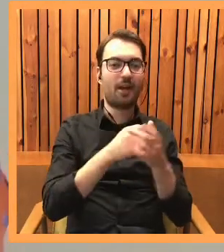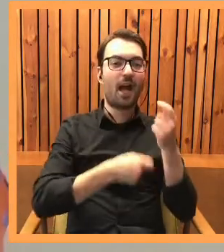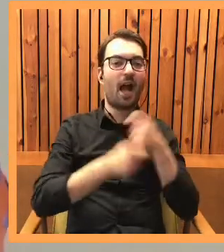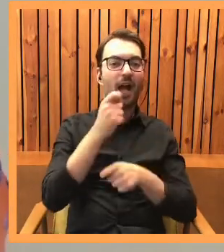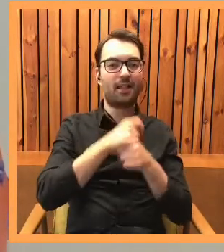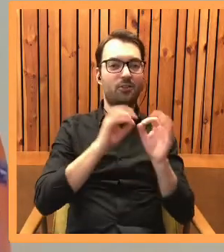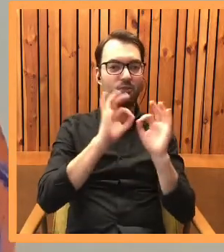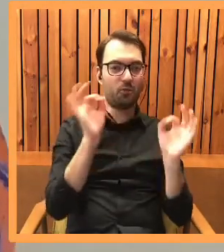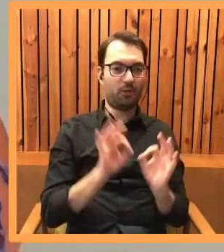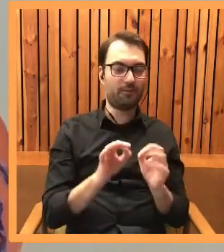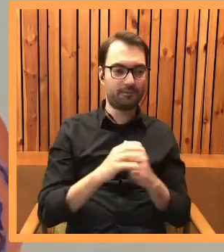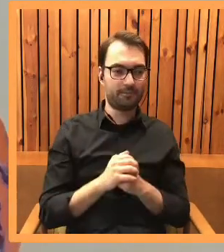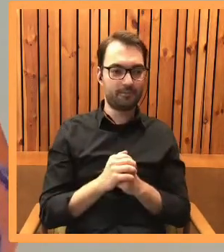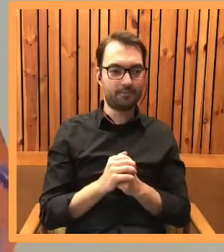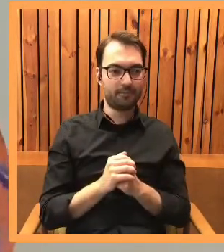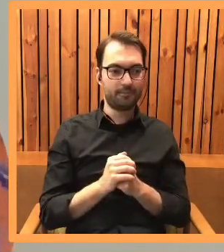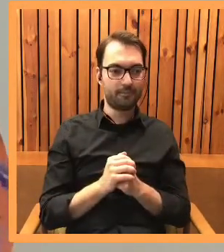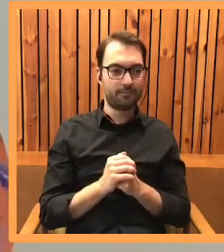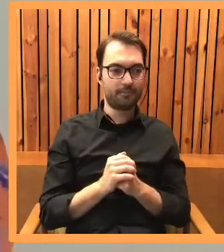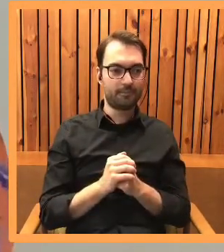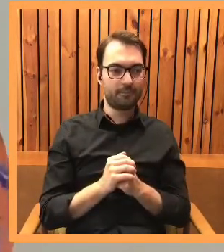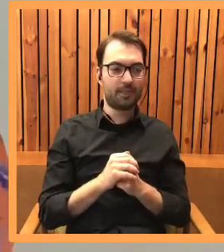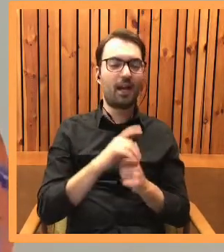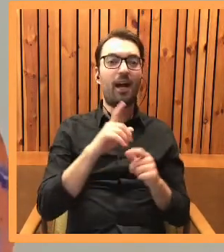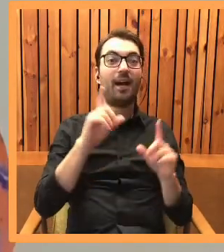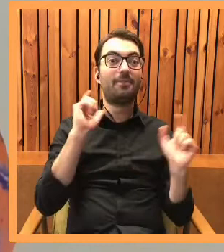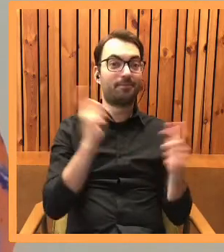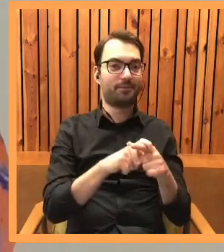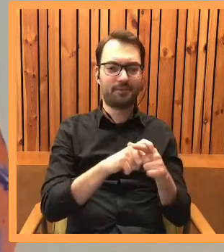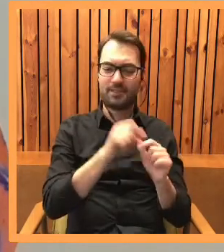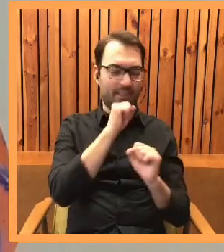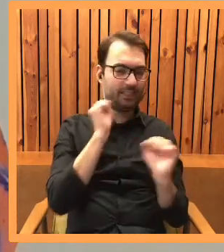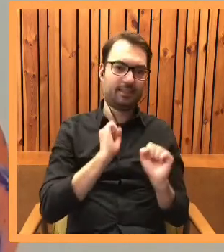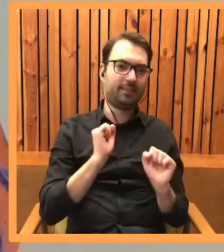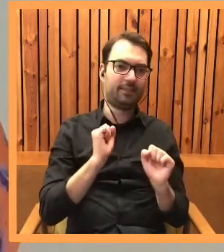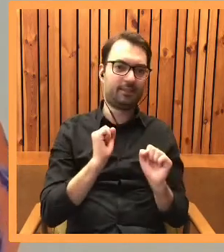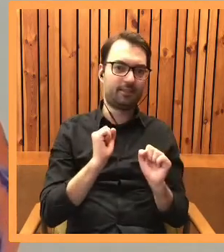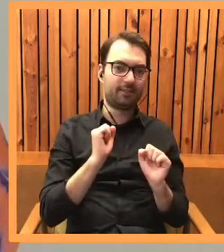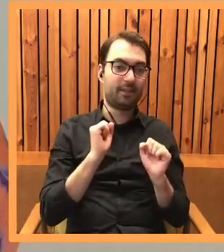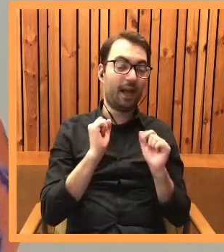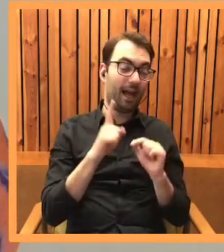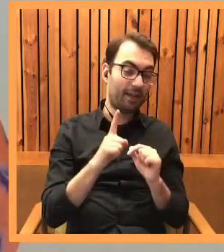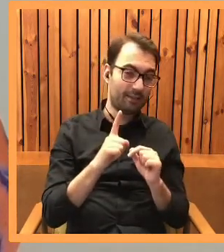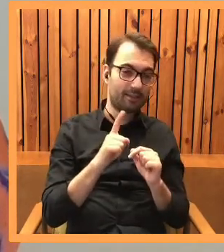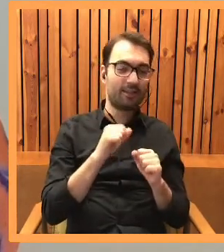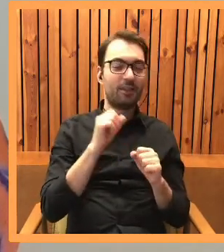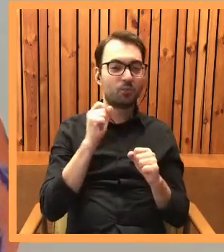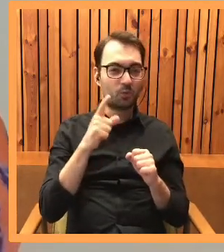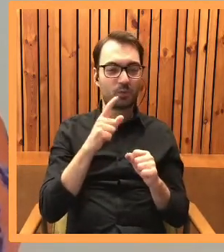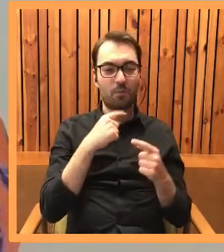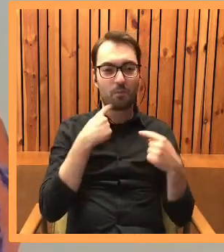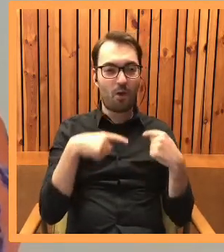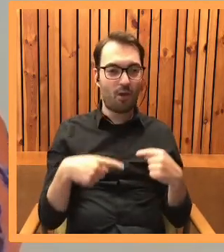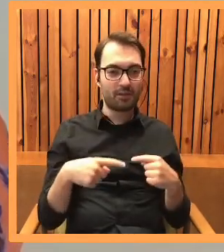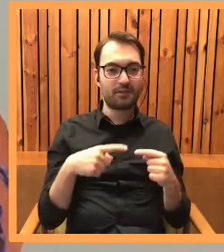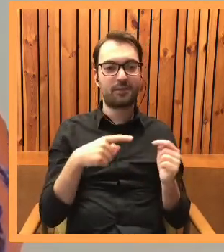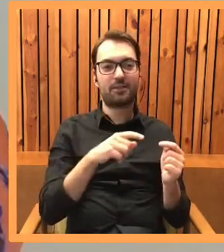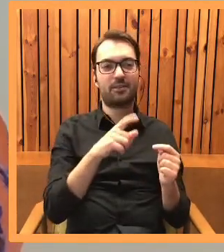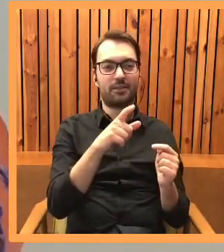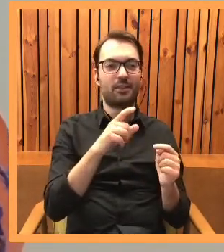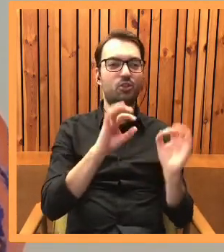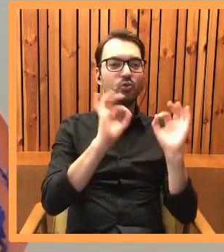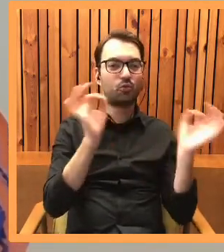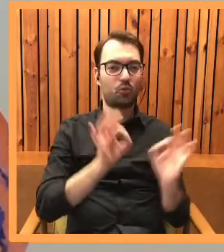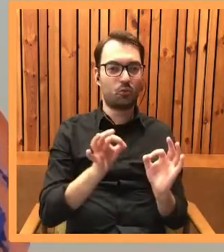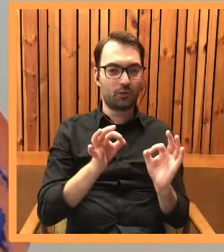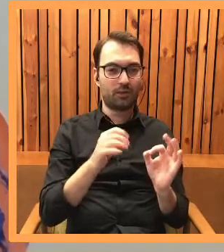dziełami sztuki. Nigdy nie został przyłapany na gorącym uczynku. Niemniej chodzą plotki, iż te dzieła sztuki